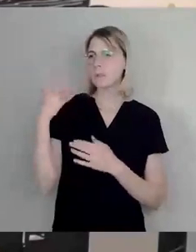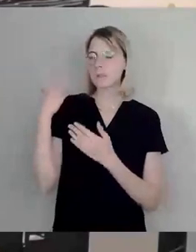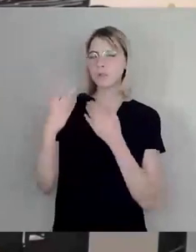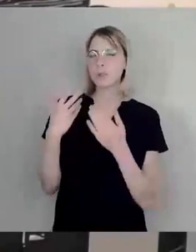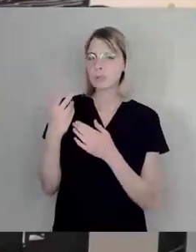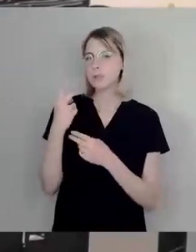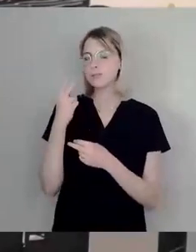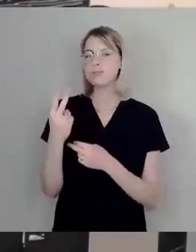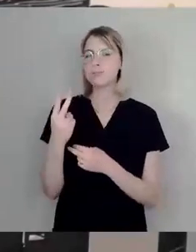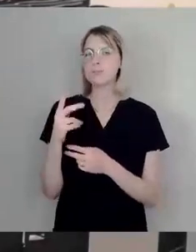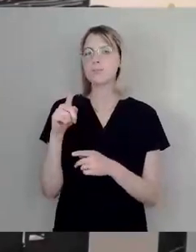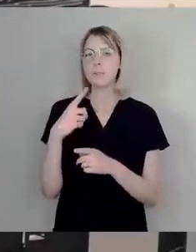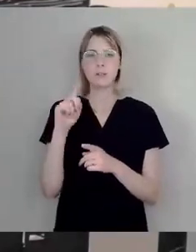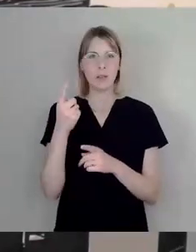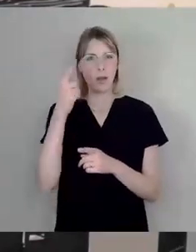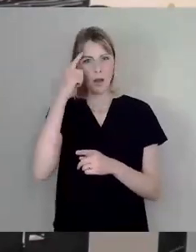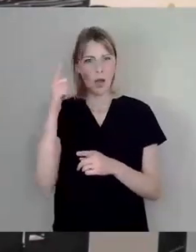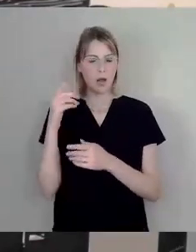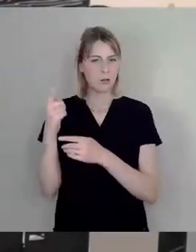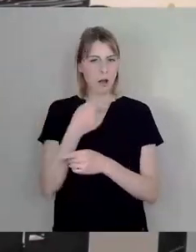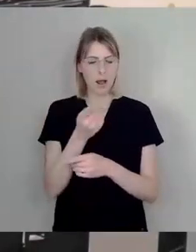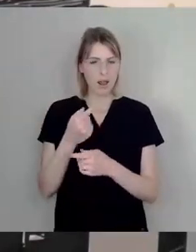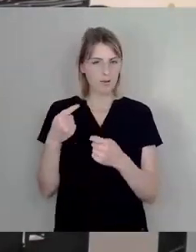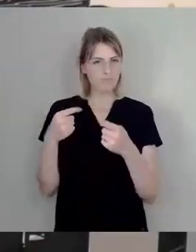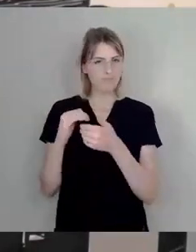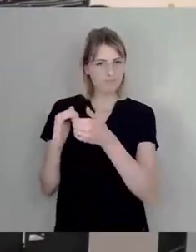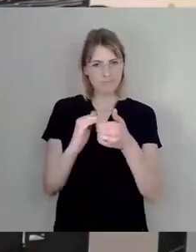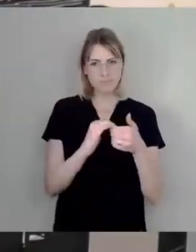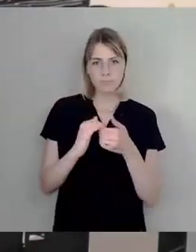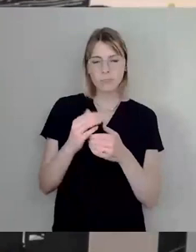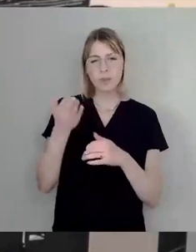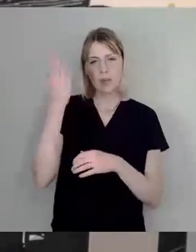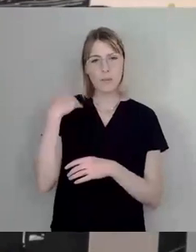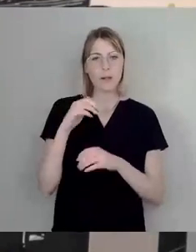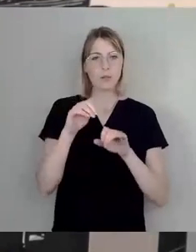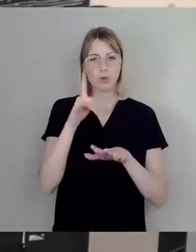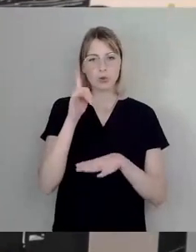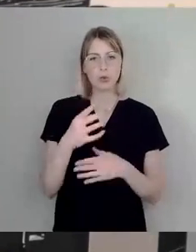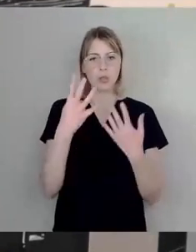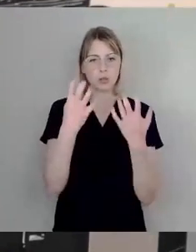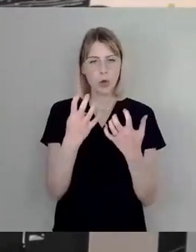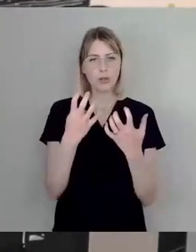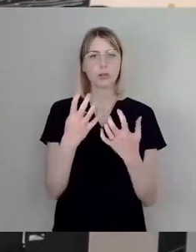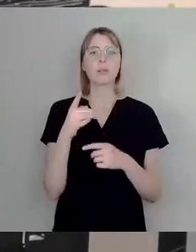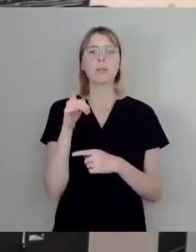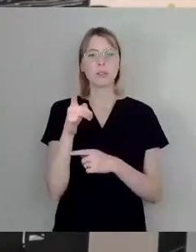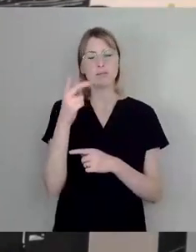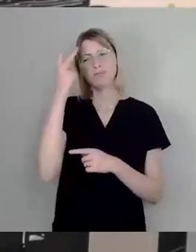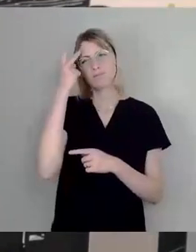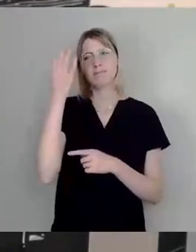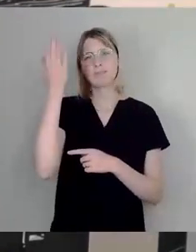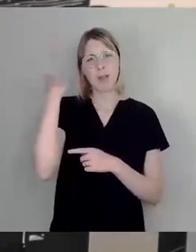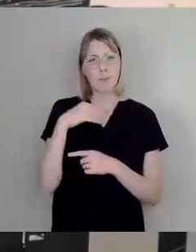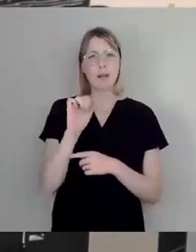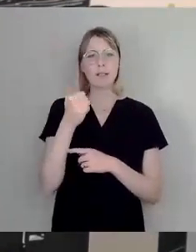Rat verbinden, wenn man so 1990 an die BRN denkt, wenn man an das ersten Prolöser Herbst